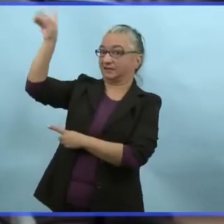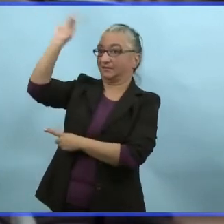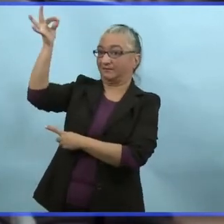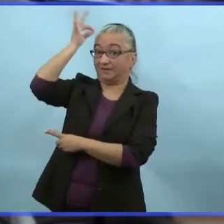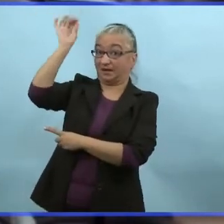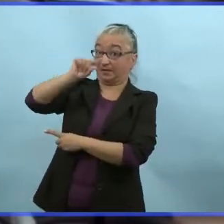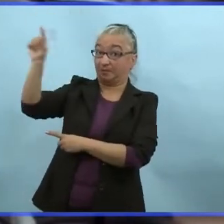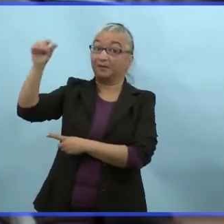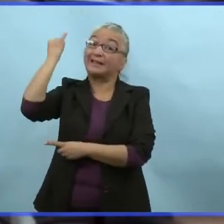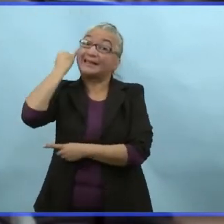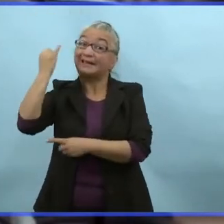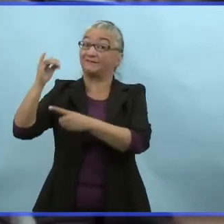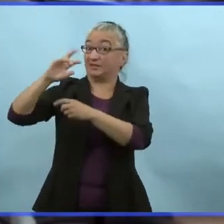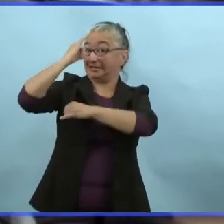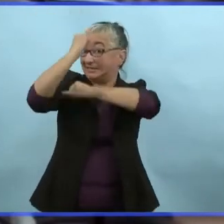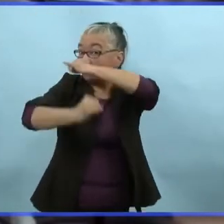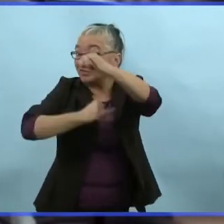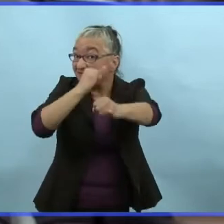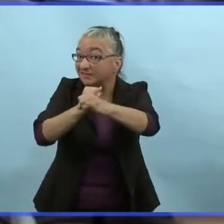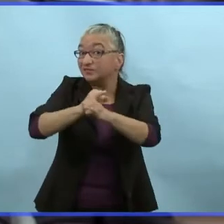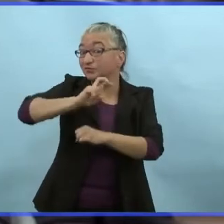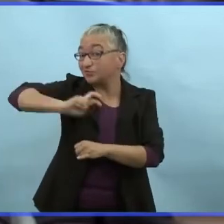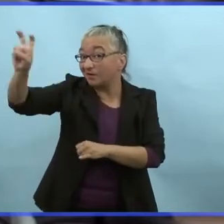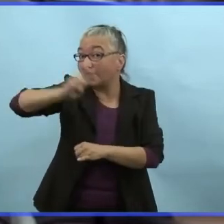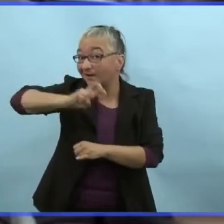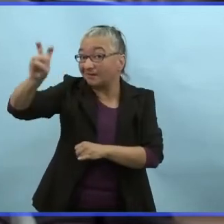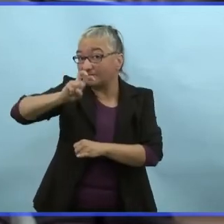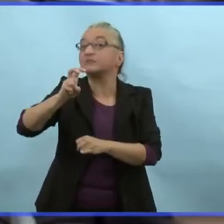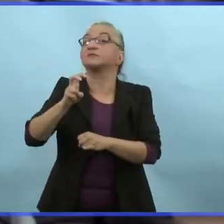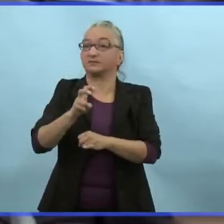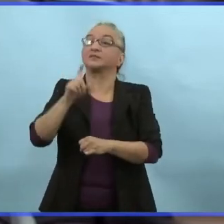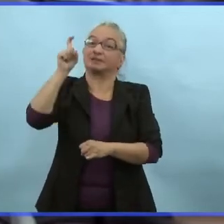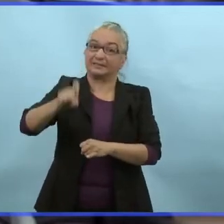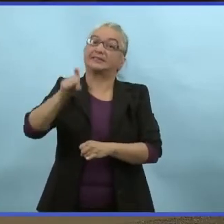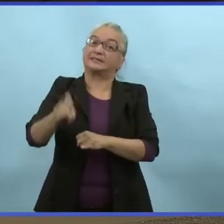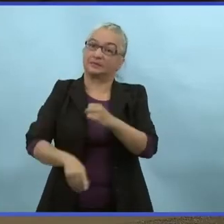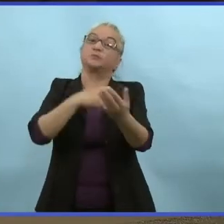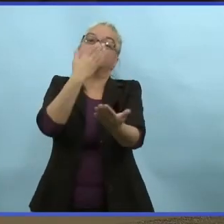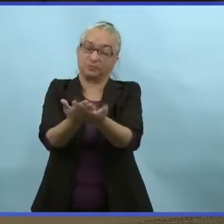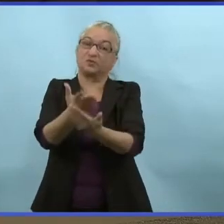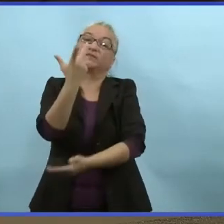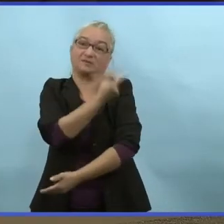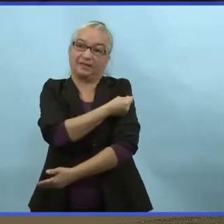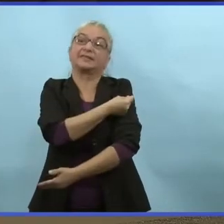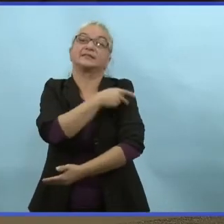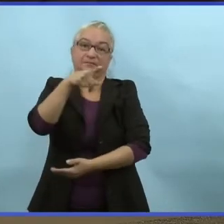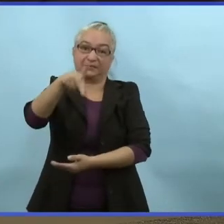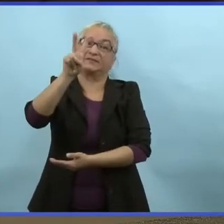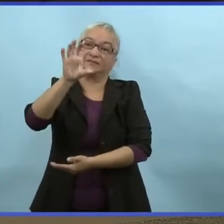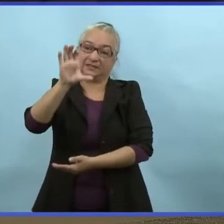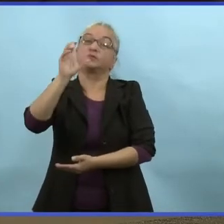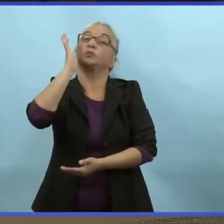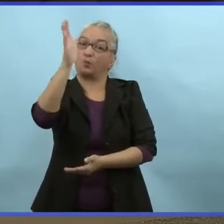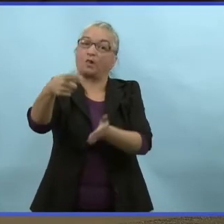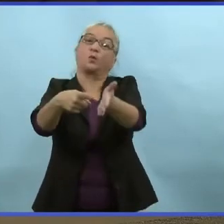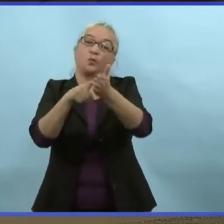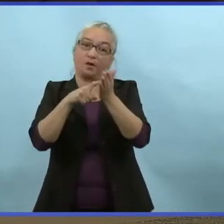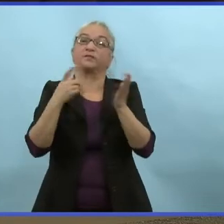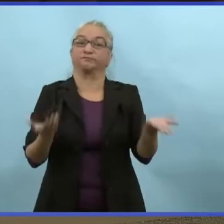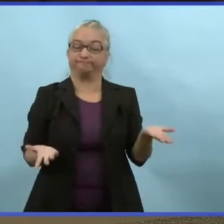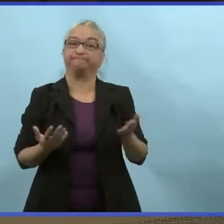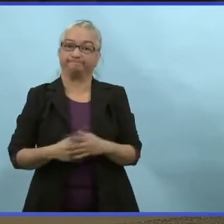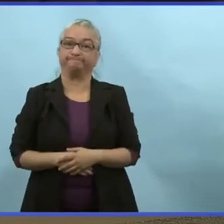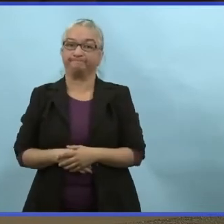la vaccination ? Je pense que c'est une question qui devrait être adressée au gouvernement fédéral. Si vous voyagez à l'international, vous devez montrer une preuve de